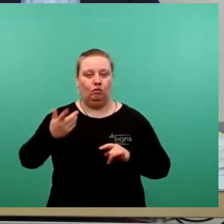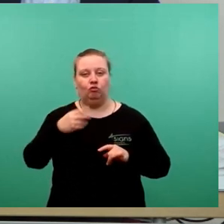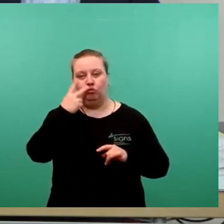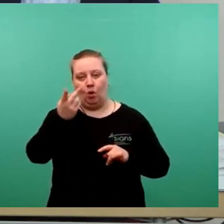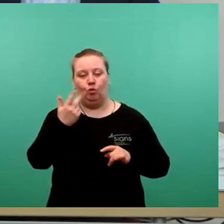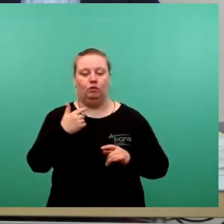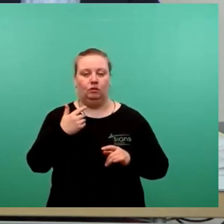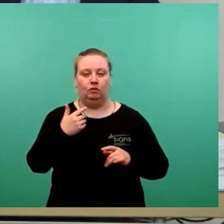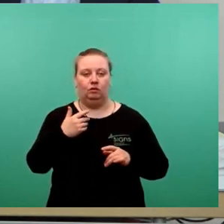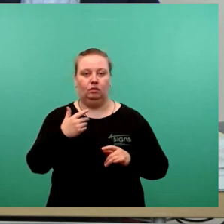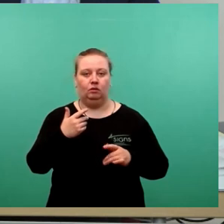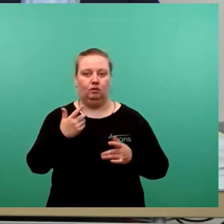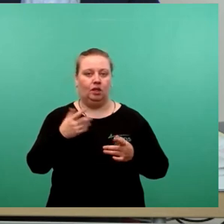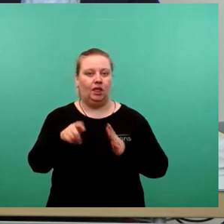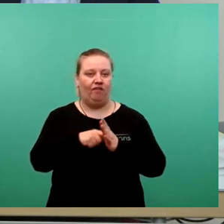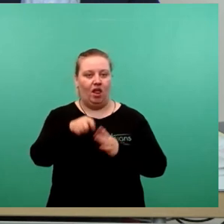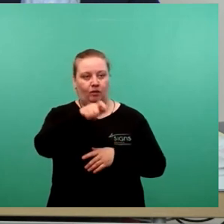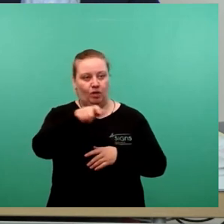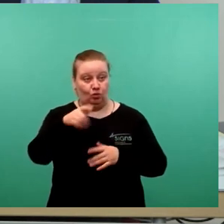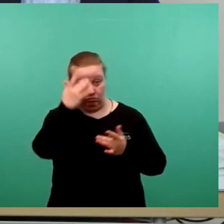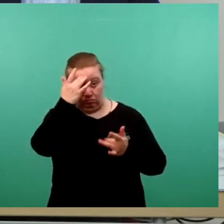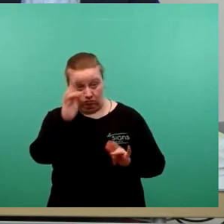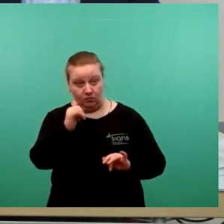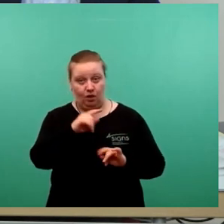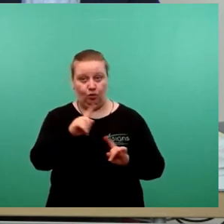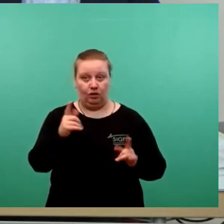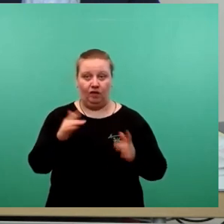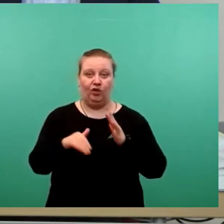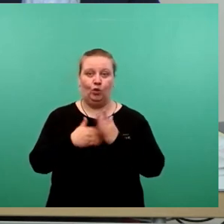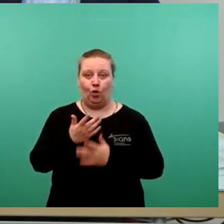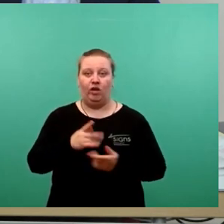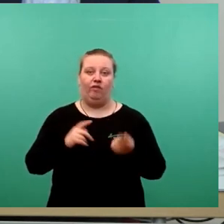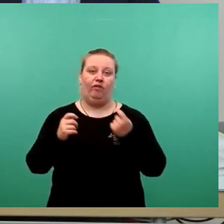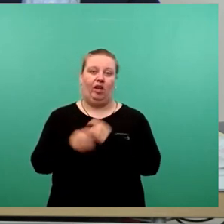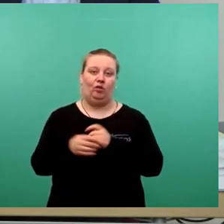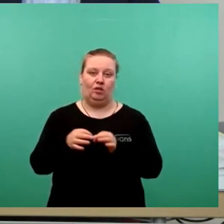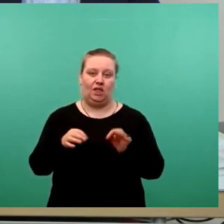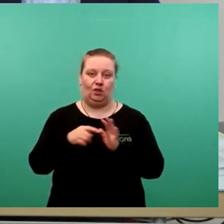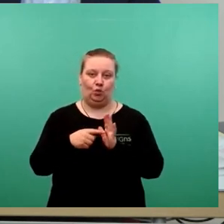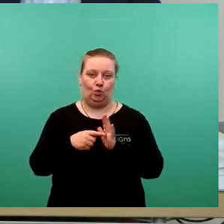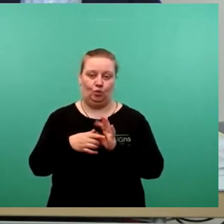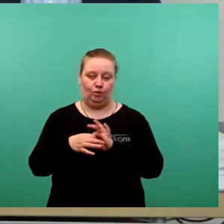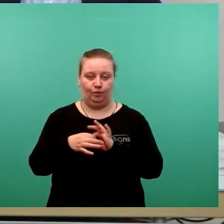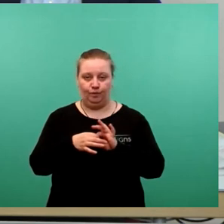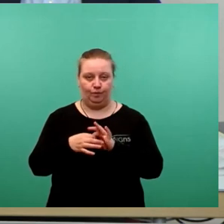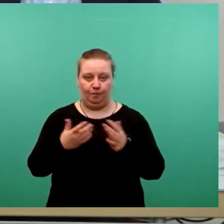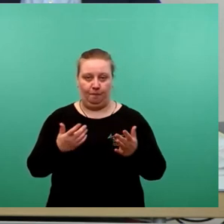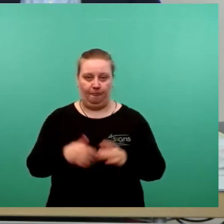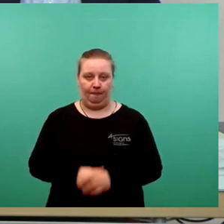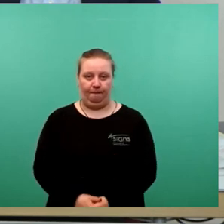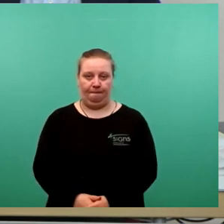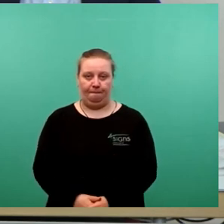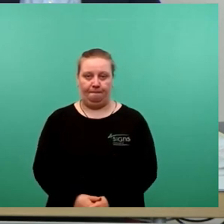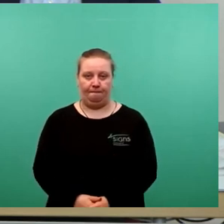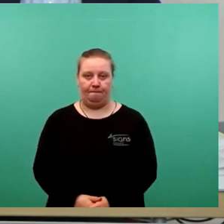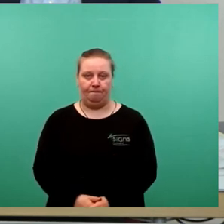gewählten Abfragen, dann eben unter der neuen veränderten Geschäftsbereich Zusammensetzung dann auch